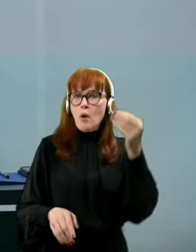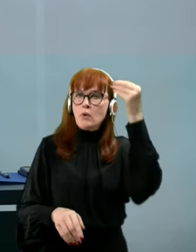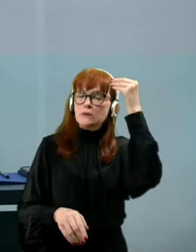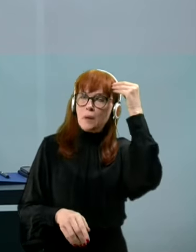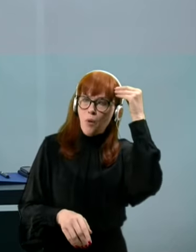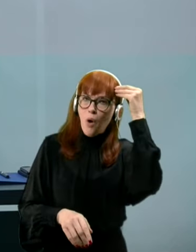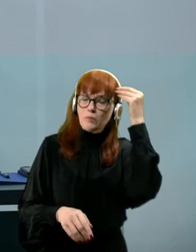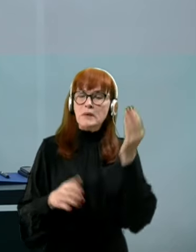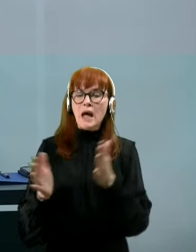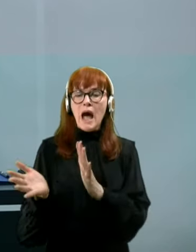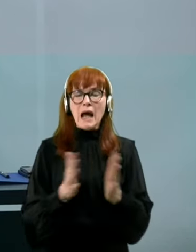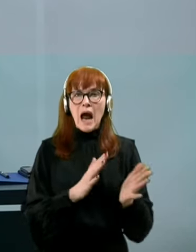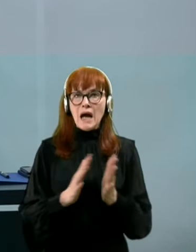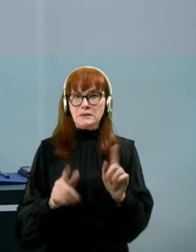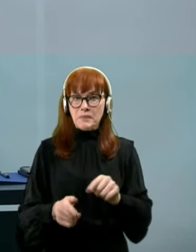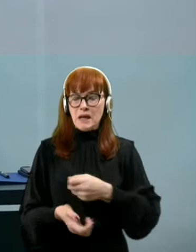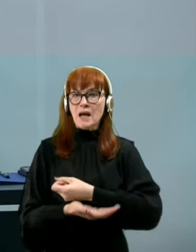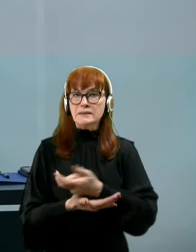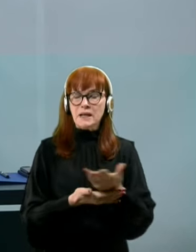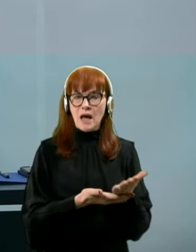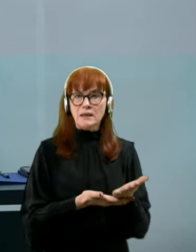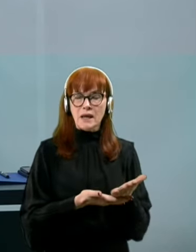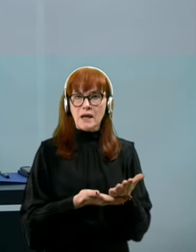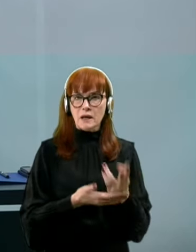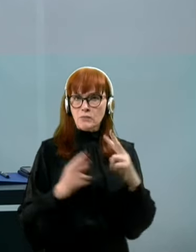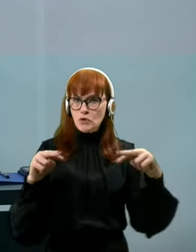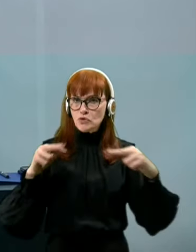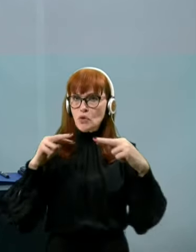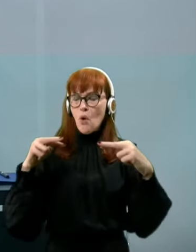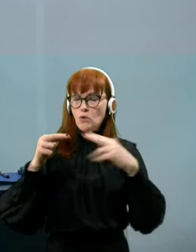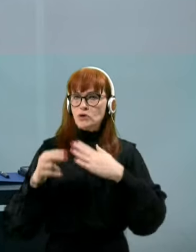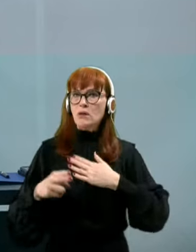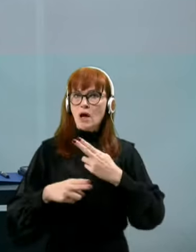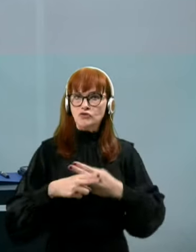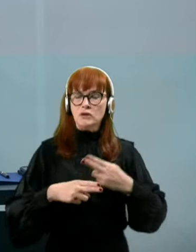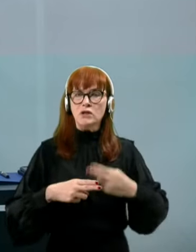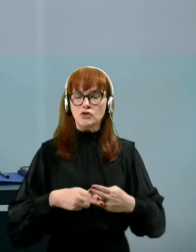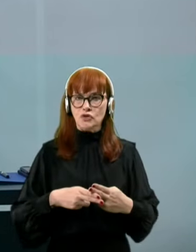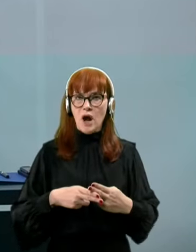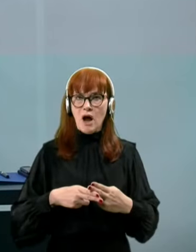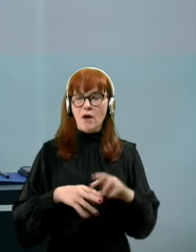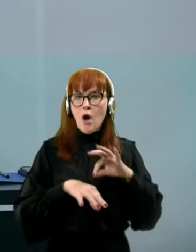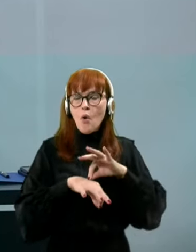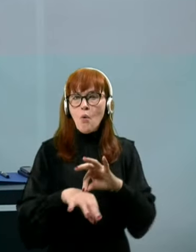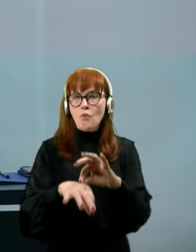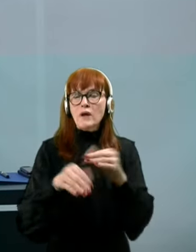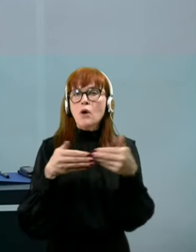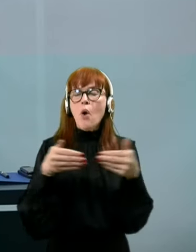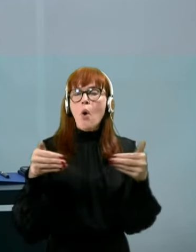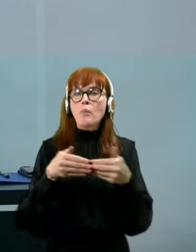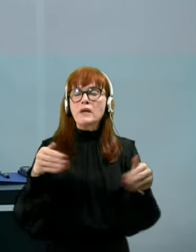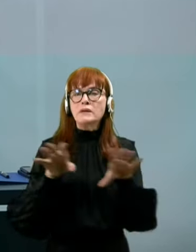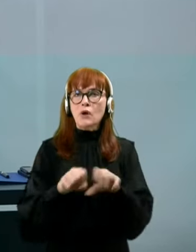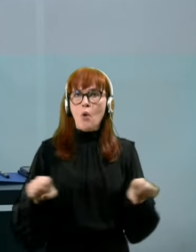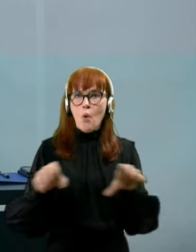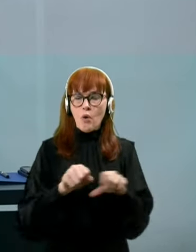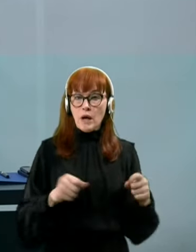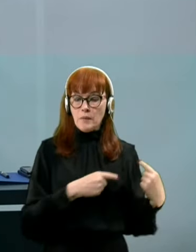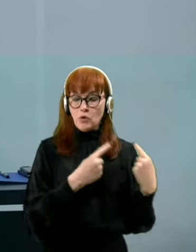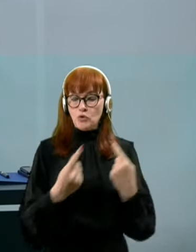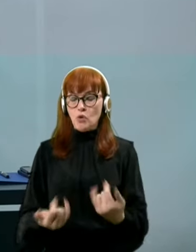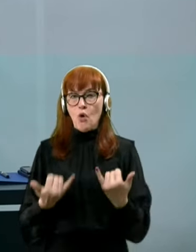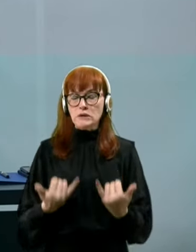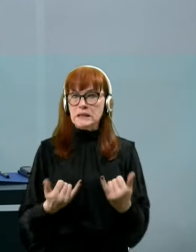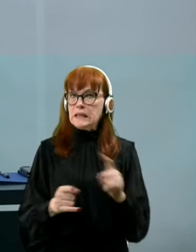razmere, s katerimi se je soočala naša država, uvedba omejitvenih ukrepov, ki jih doslej